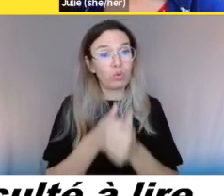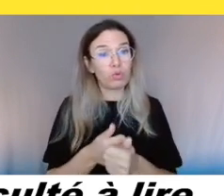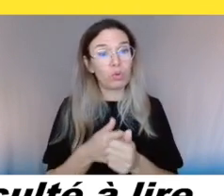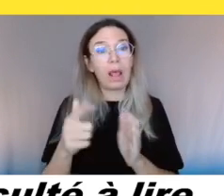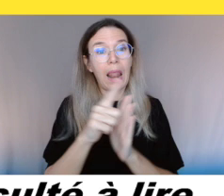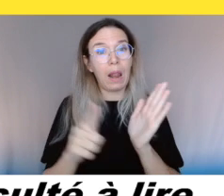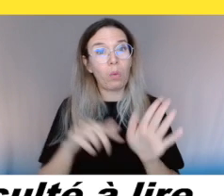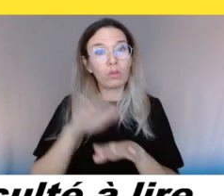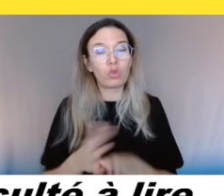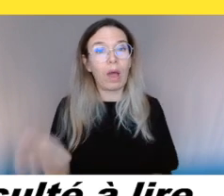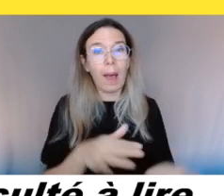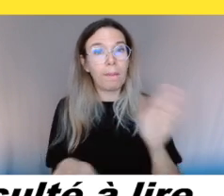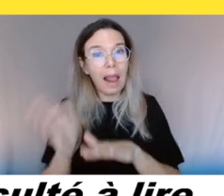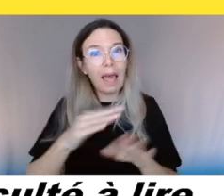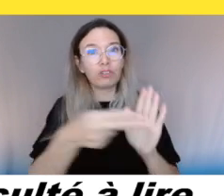TAP, C,